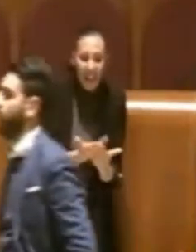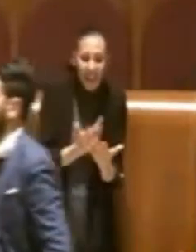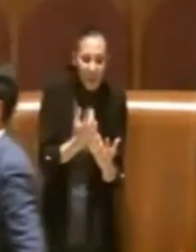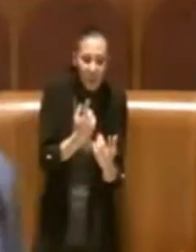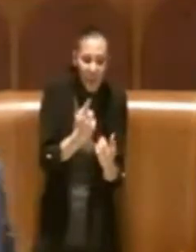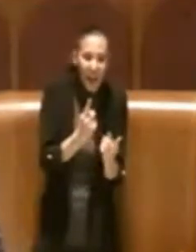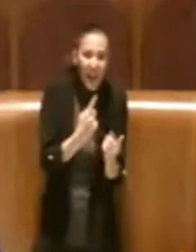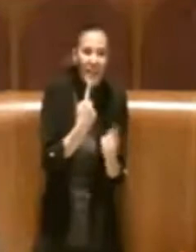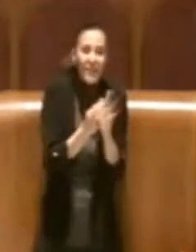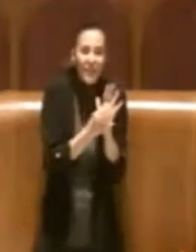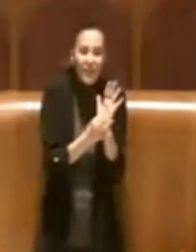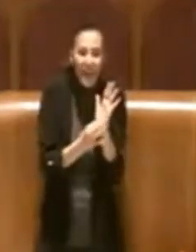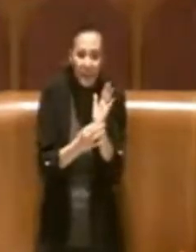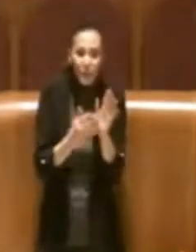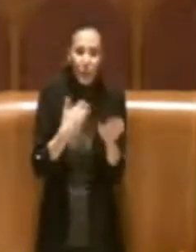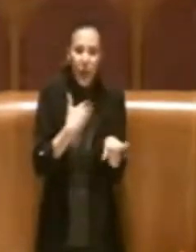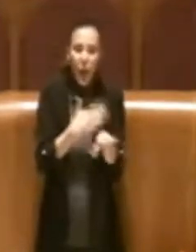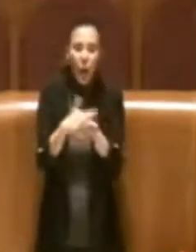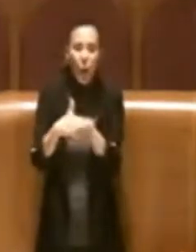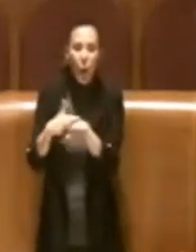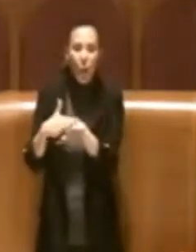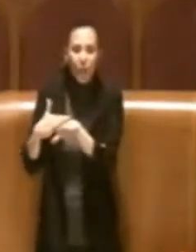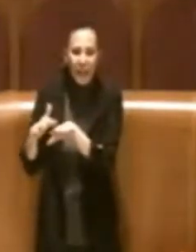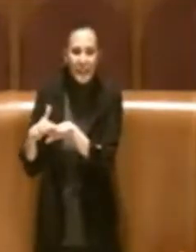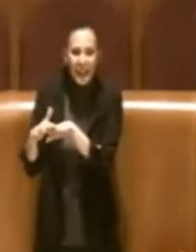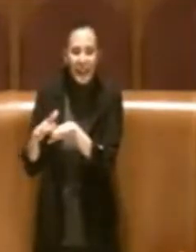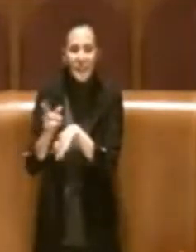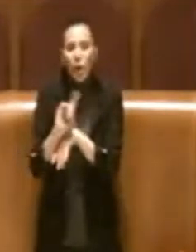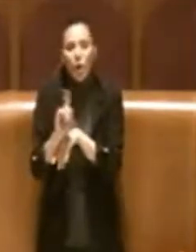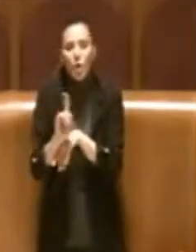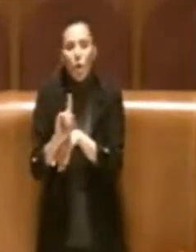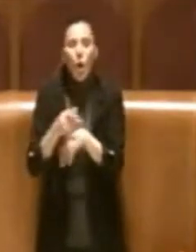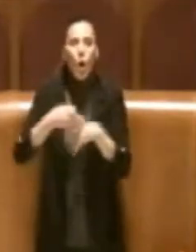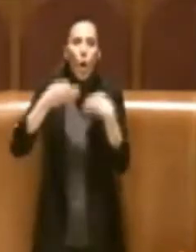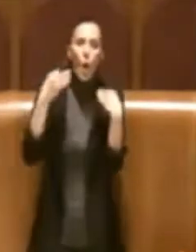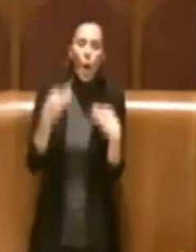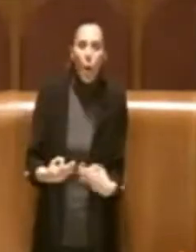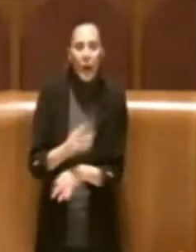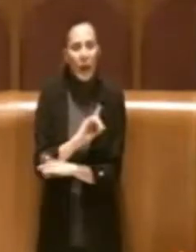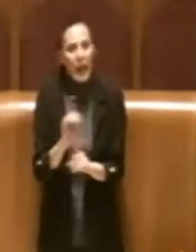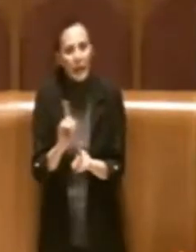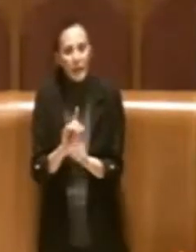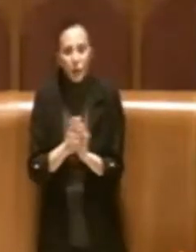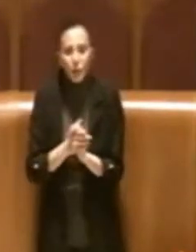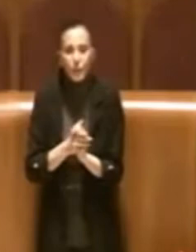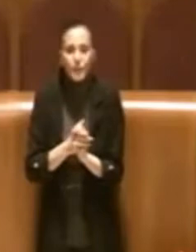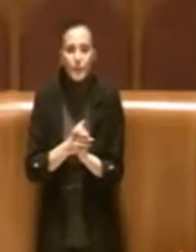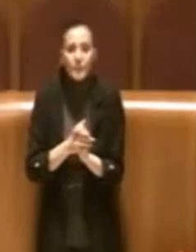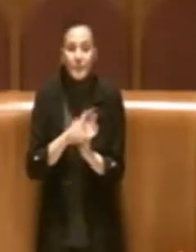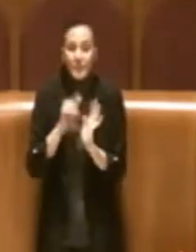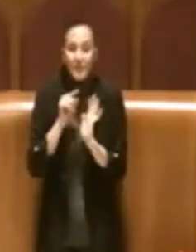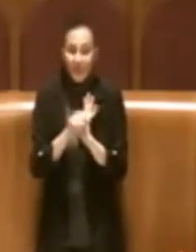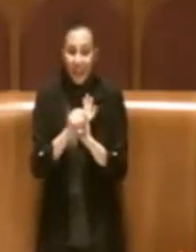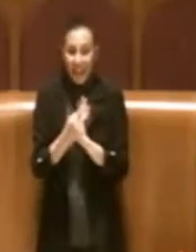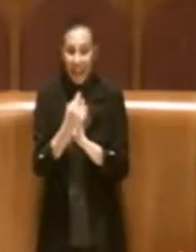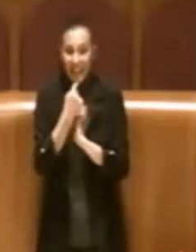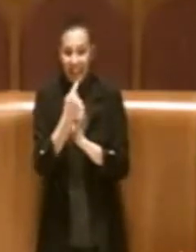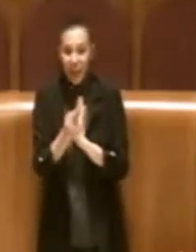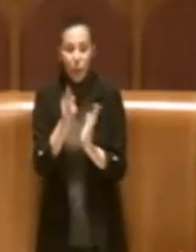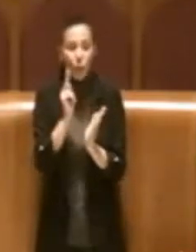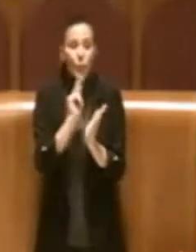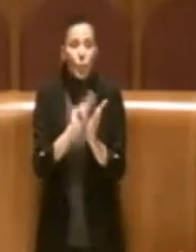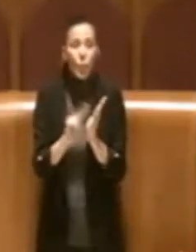non in modo corretto. Questo lo hanno detto gli uffici,